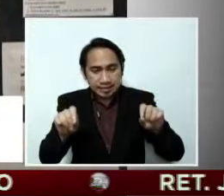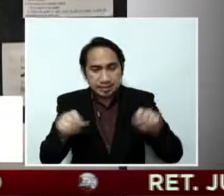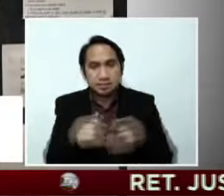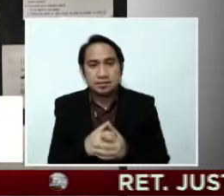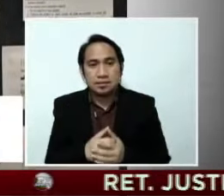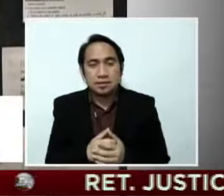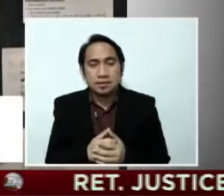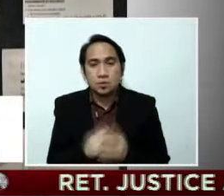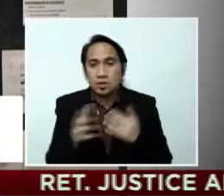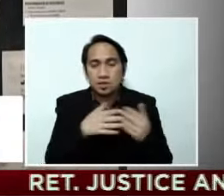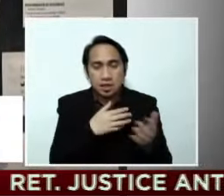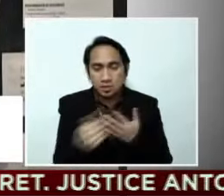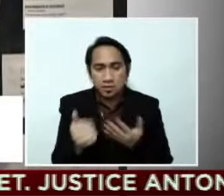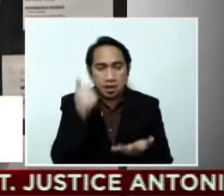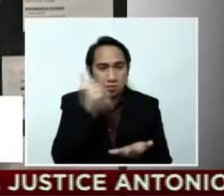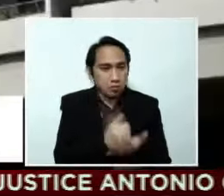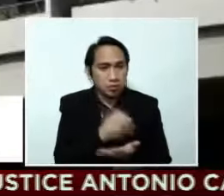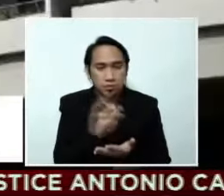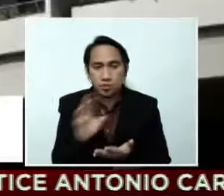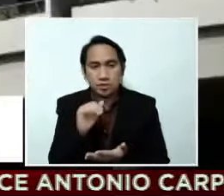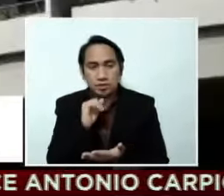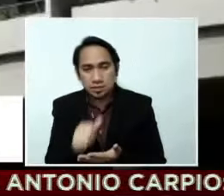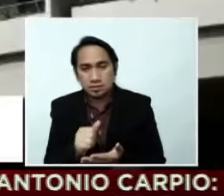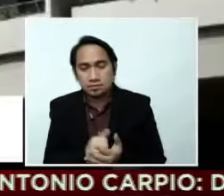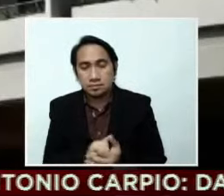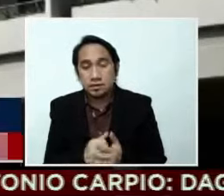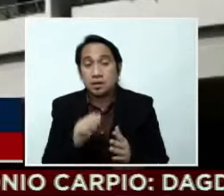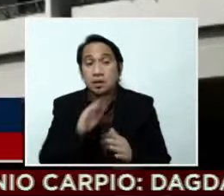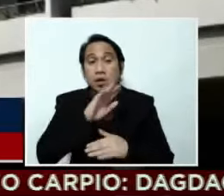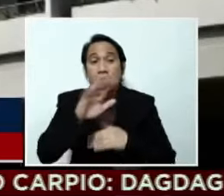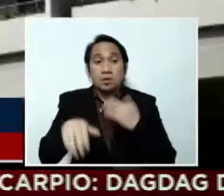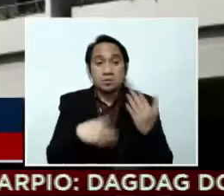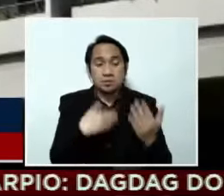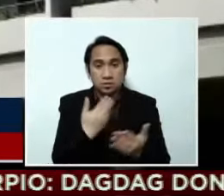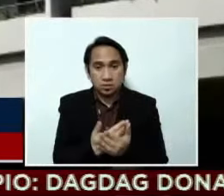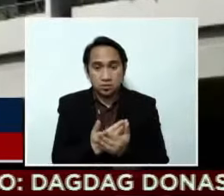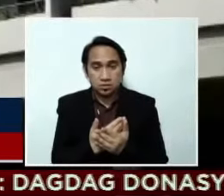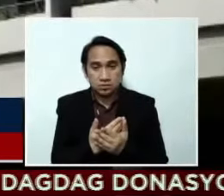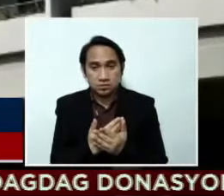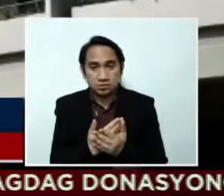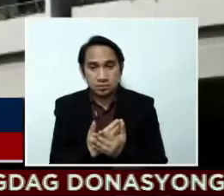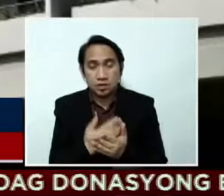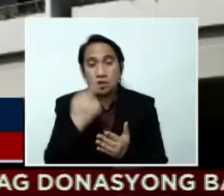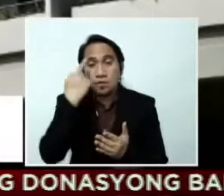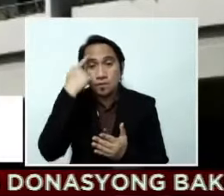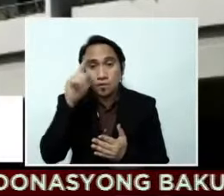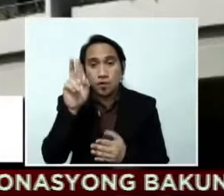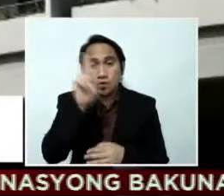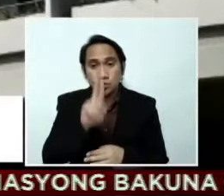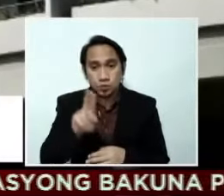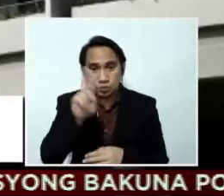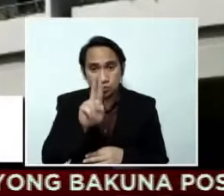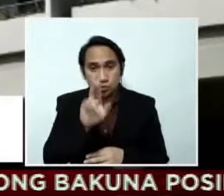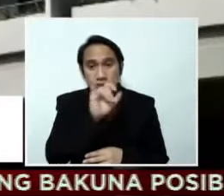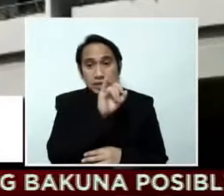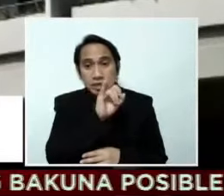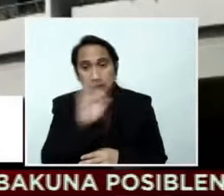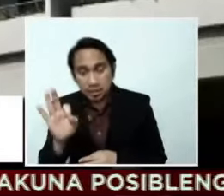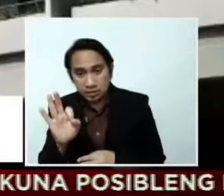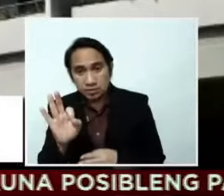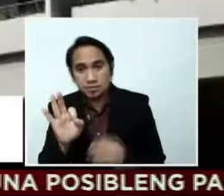aprobado man o hindi ng ahensya. Lahat po yan ay authorized for use only kung under the